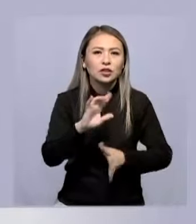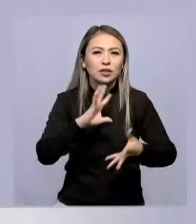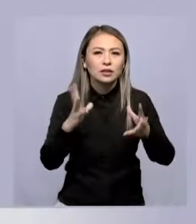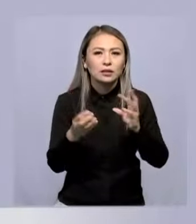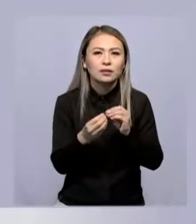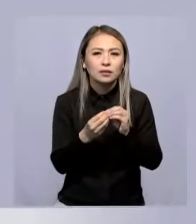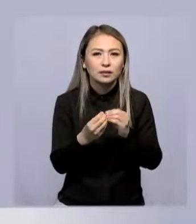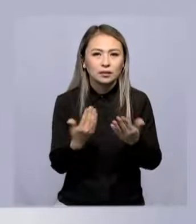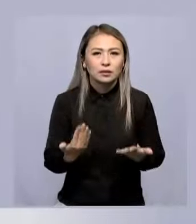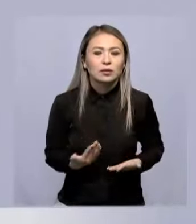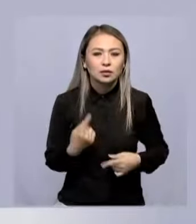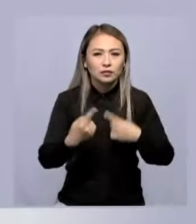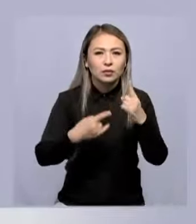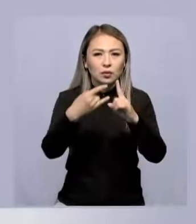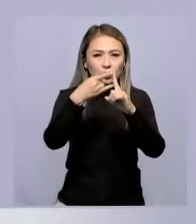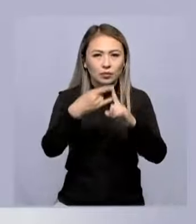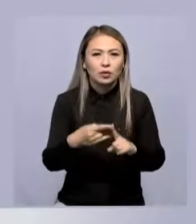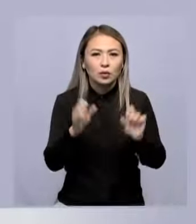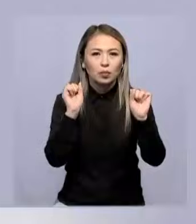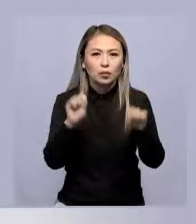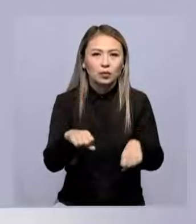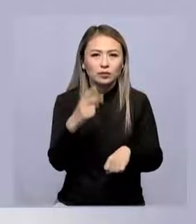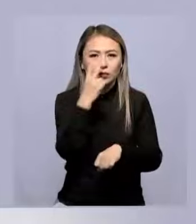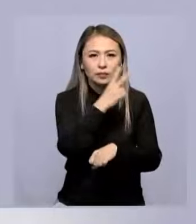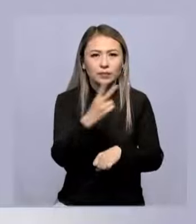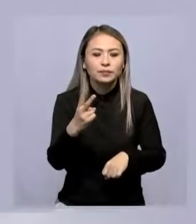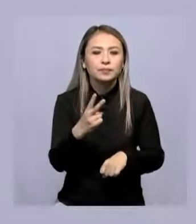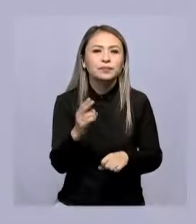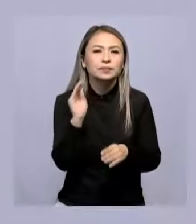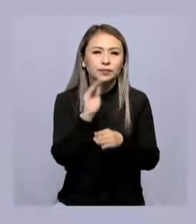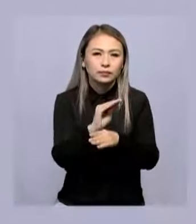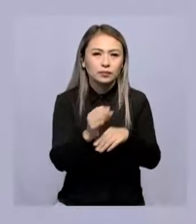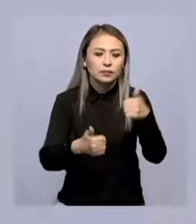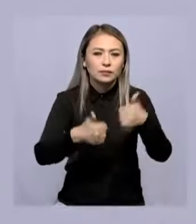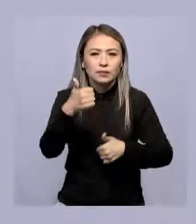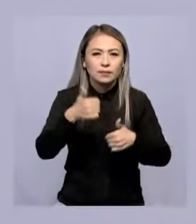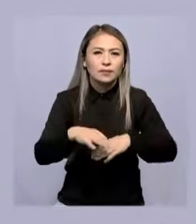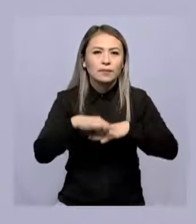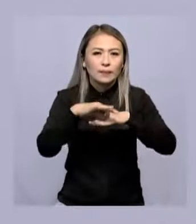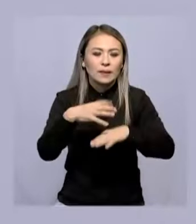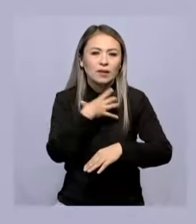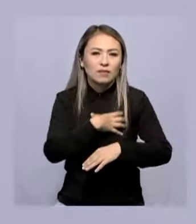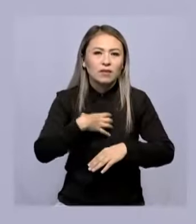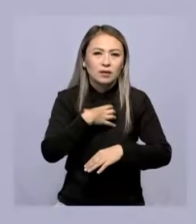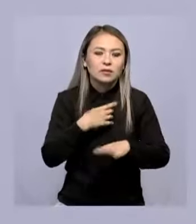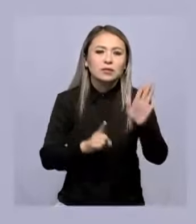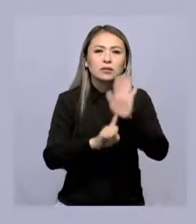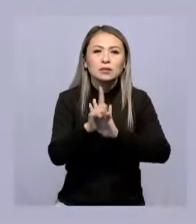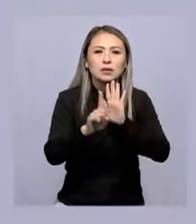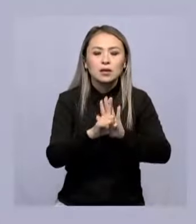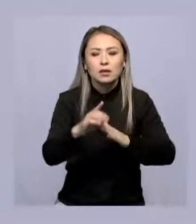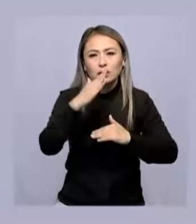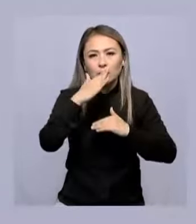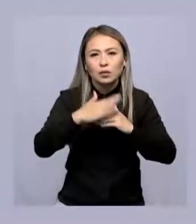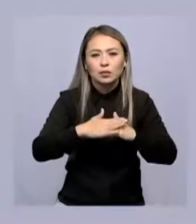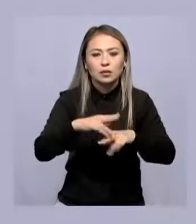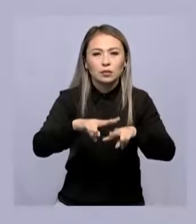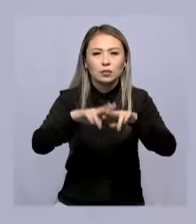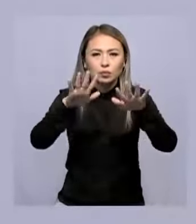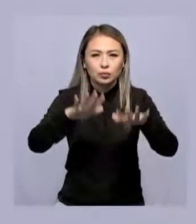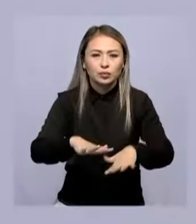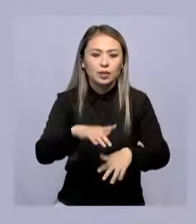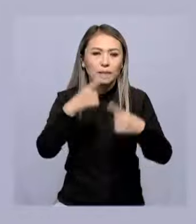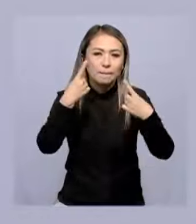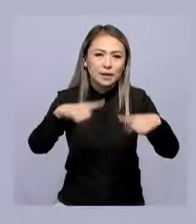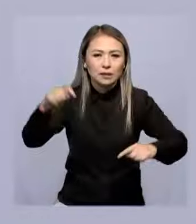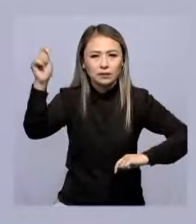нәтижесін онлайн бақылауға мүмкіндік береді. Бұл елімізде Қалқыралық жарыс өткізу жолында жасалған маңызды қадам. Алдағы жылдары ел ордада әлемнің